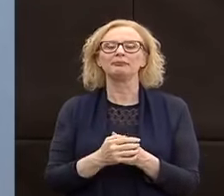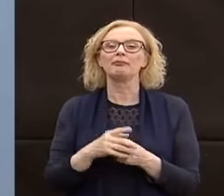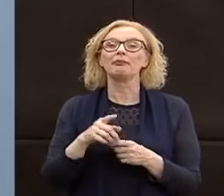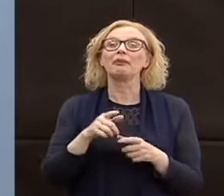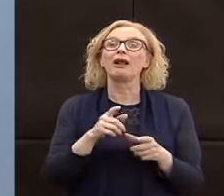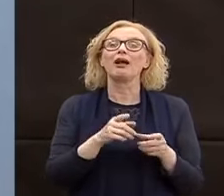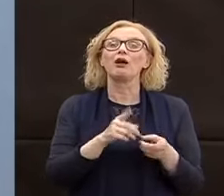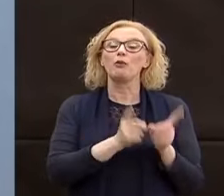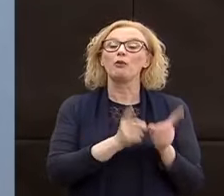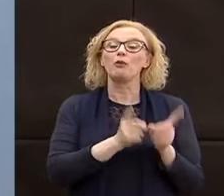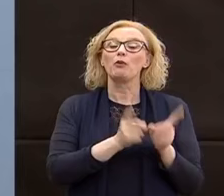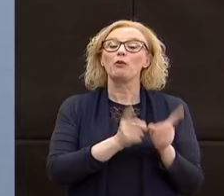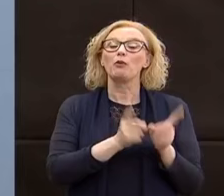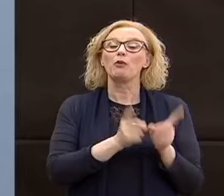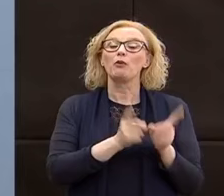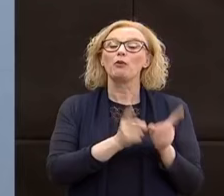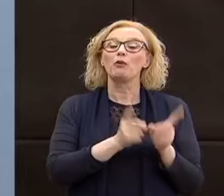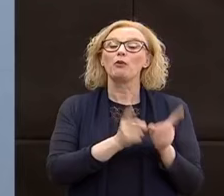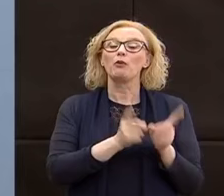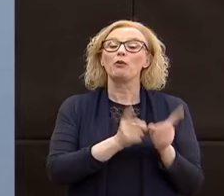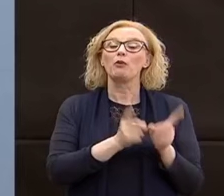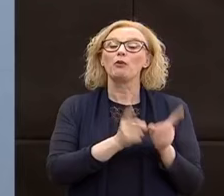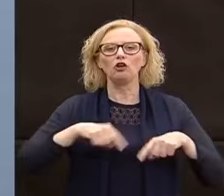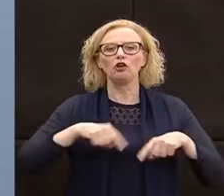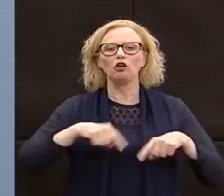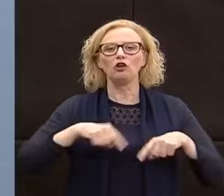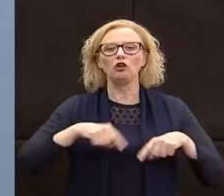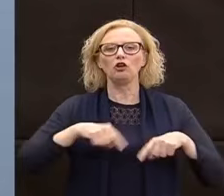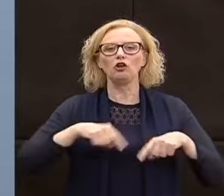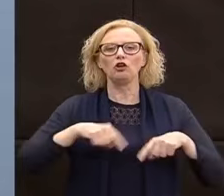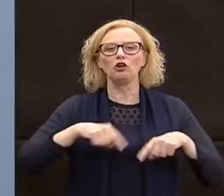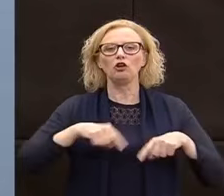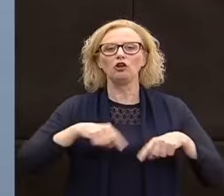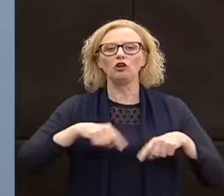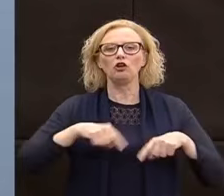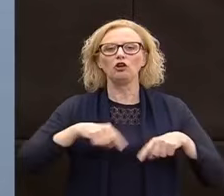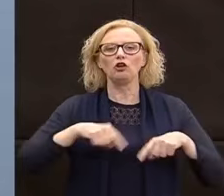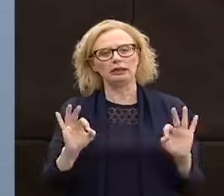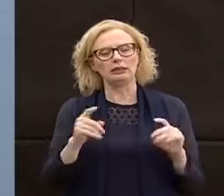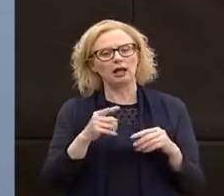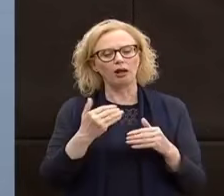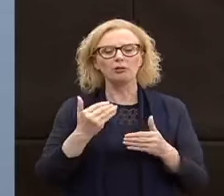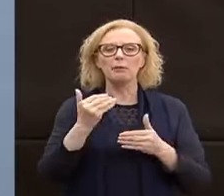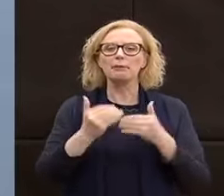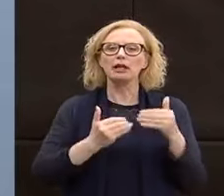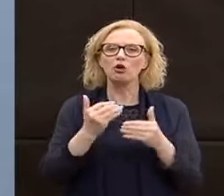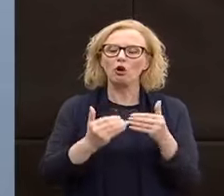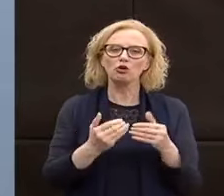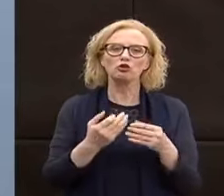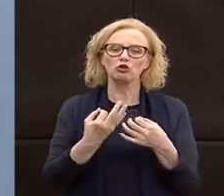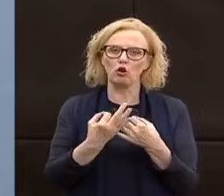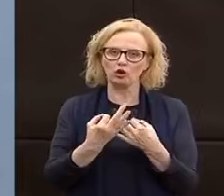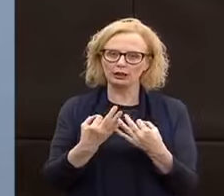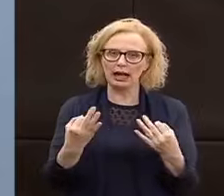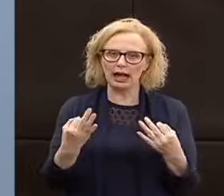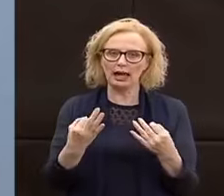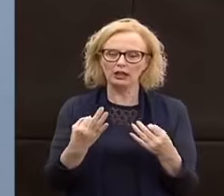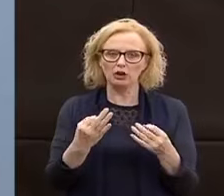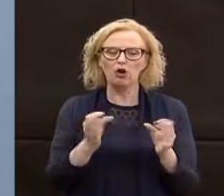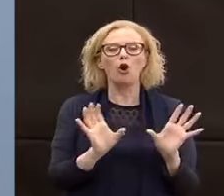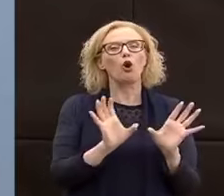minoranze noi abbiamo dato la disponibilità ad un percorso ordinario all'interno delle